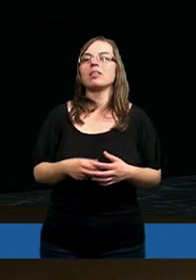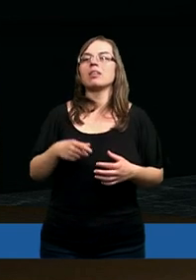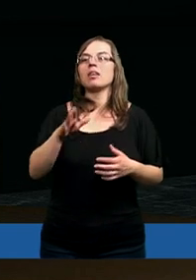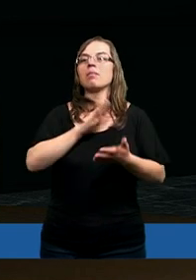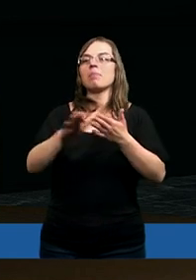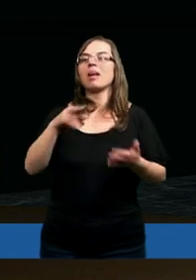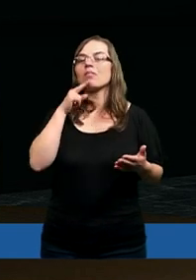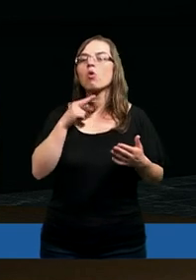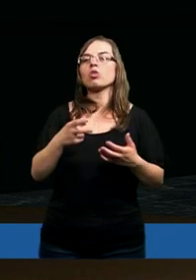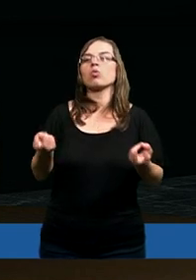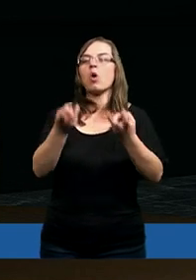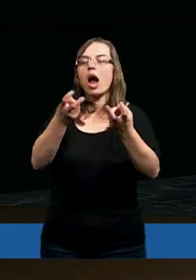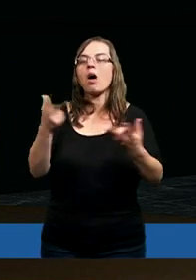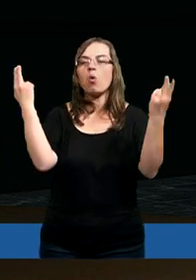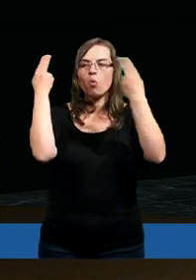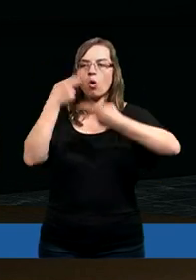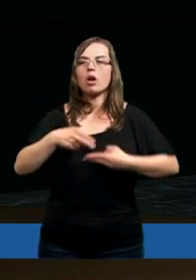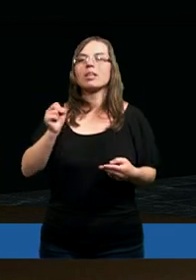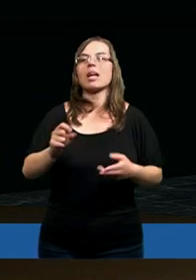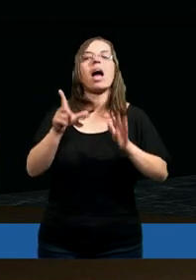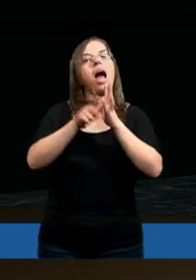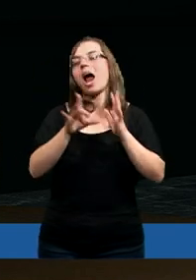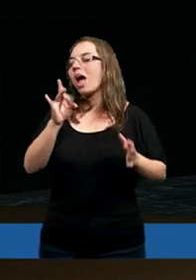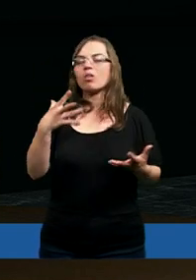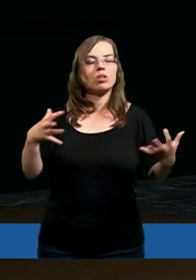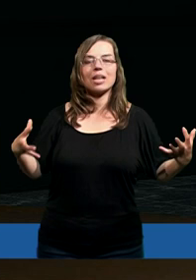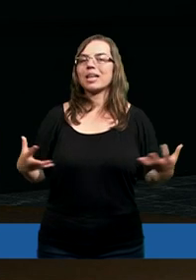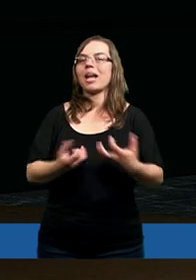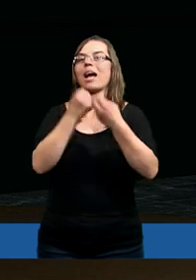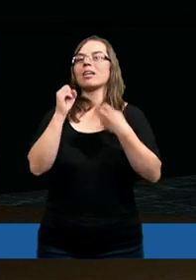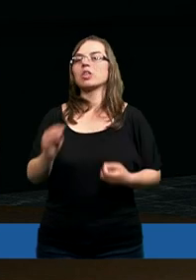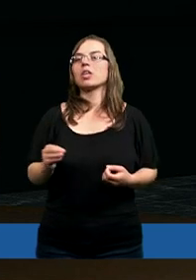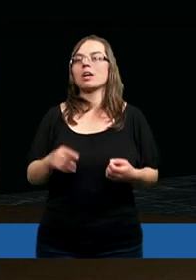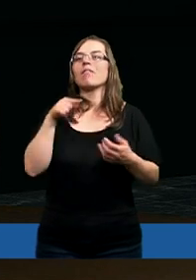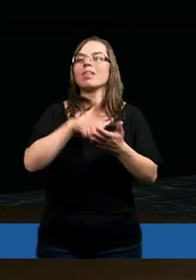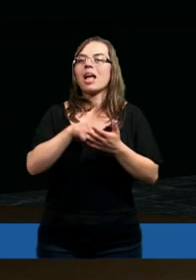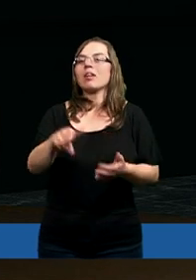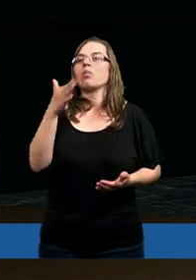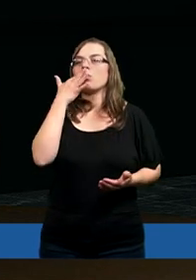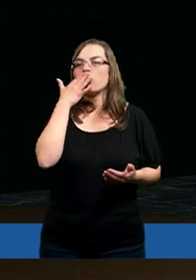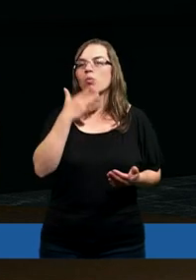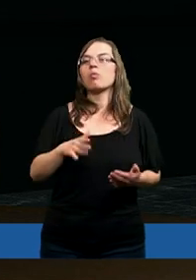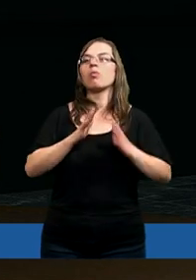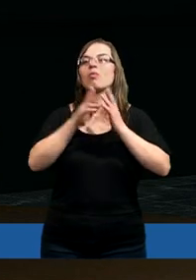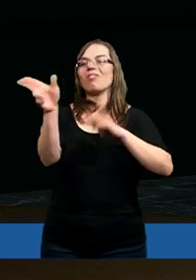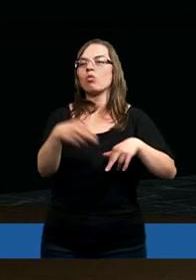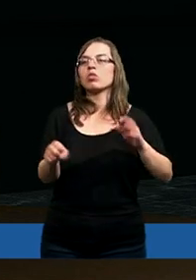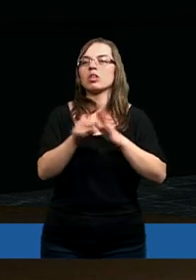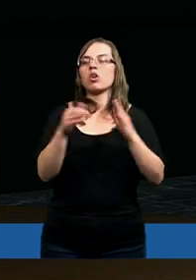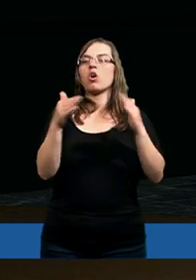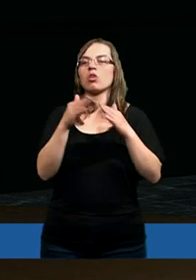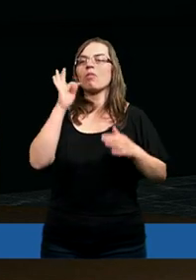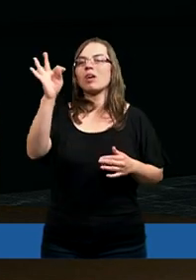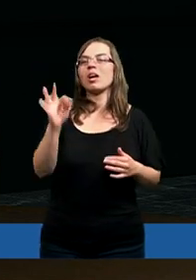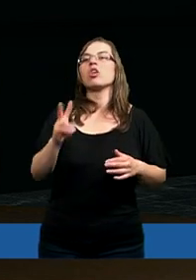bezwodnych, szukając ukojenia, ale go nie znajdzie. Wtedy mówi, wrócę do